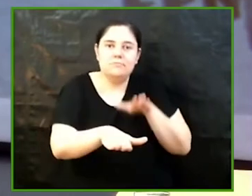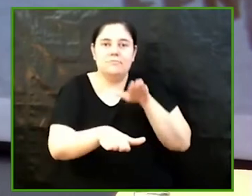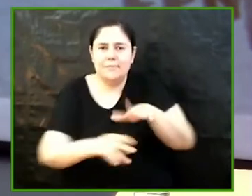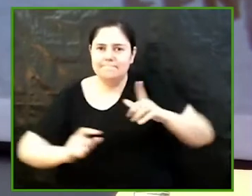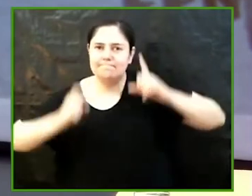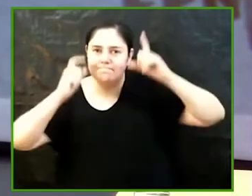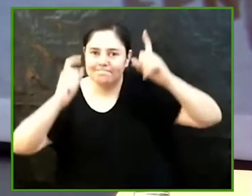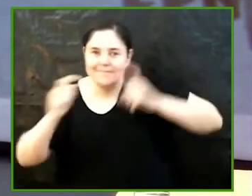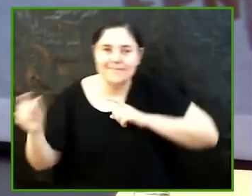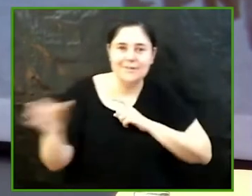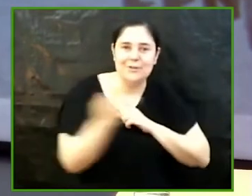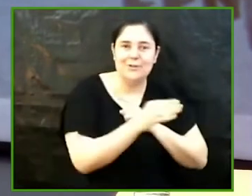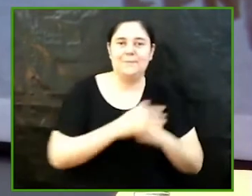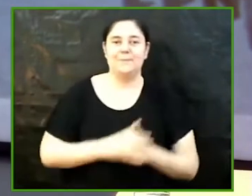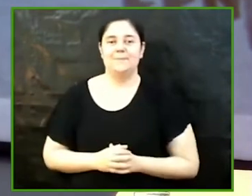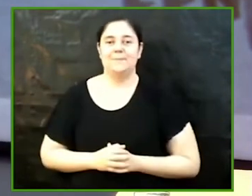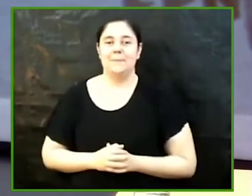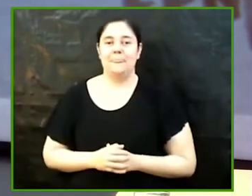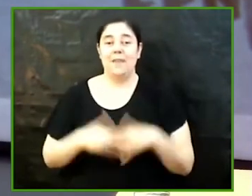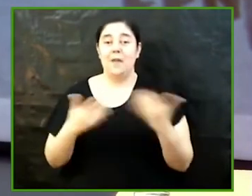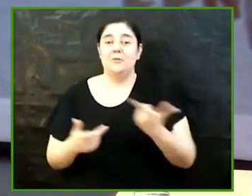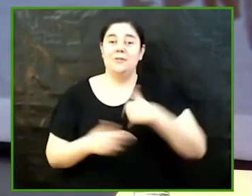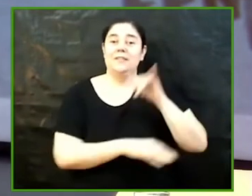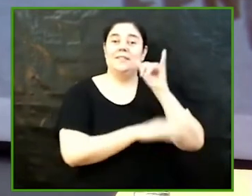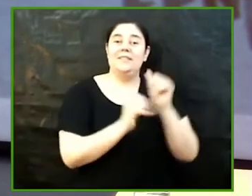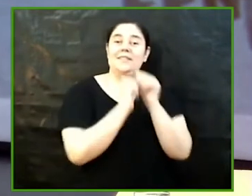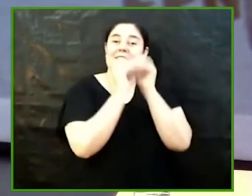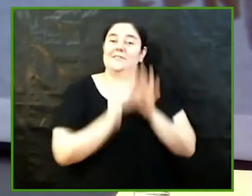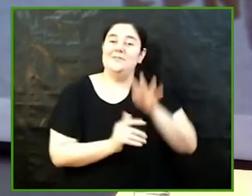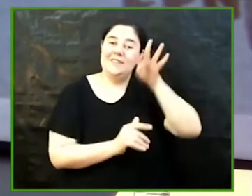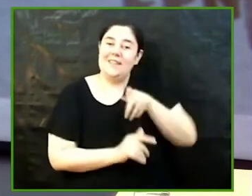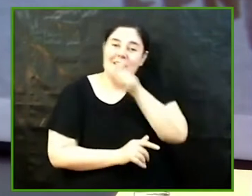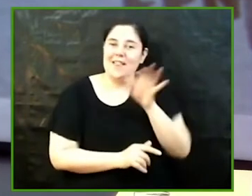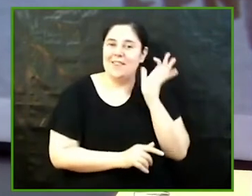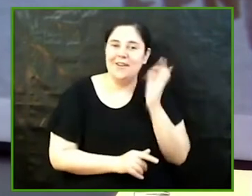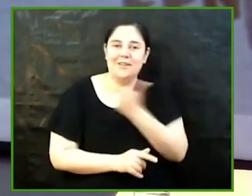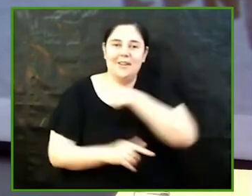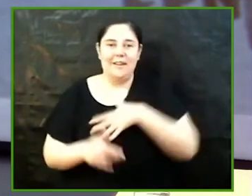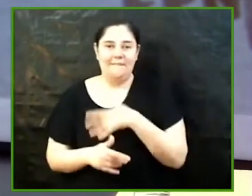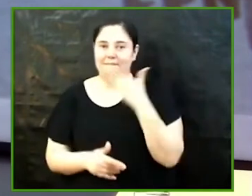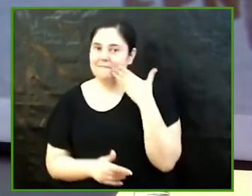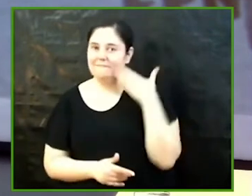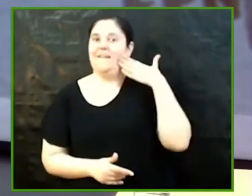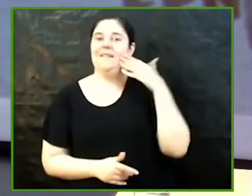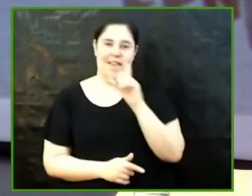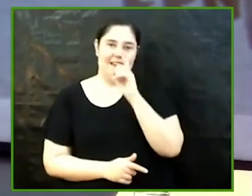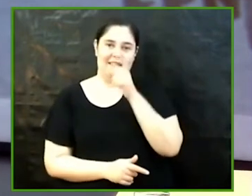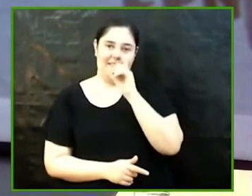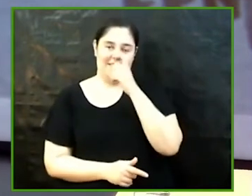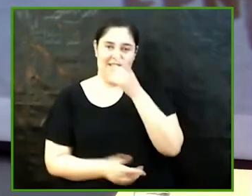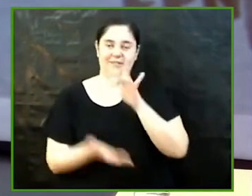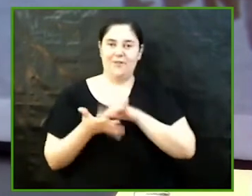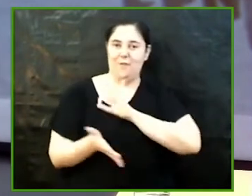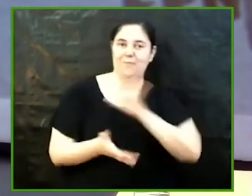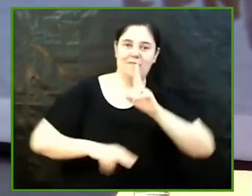aquest tema. Per tant, des de l'Institut Català de les Dones estem molt orgulloses de seguir celebrant aquest premi cada any, especialment havent